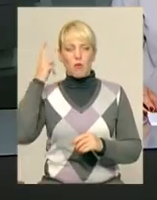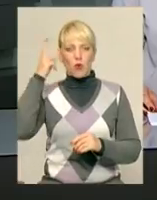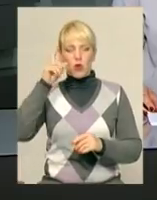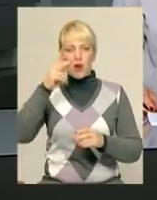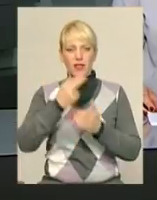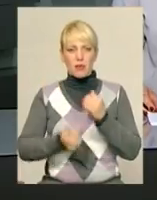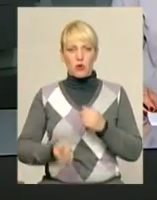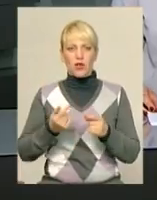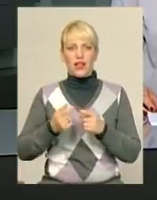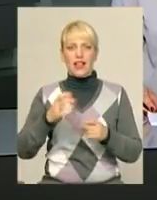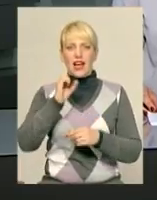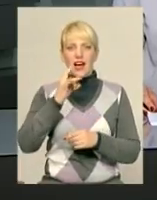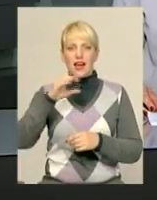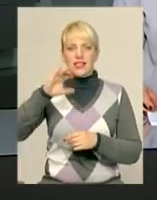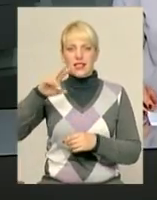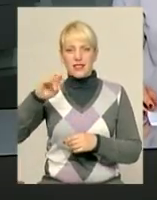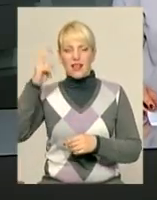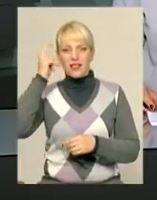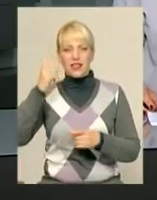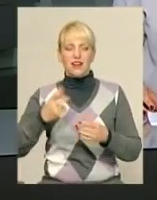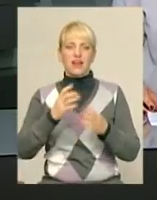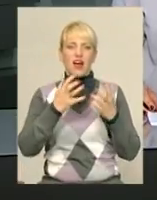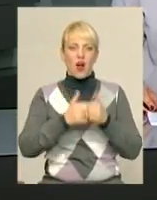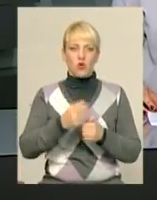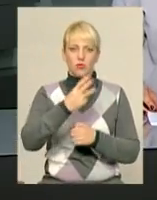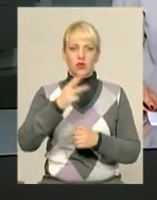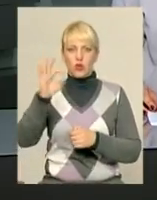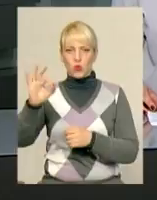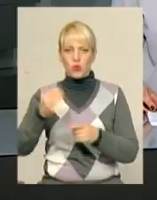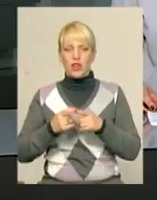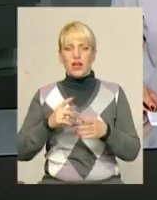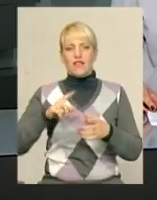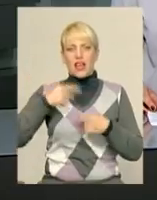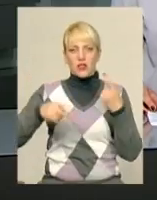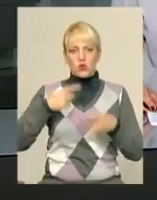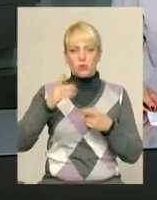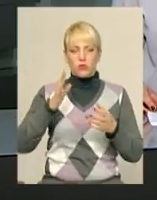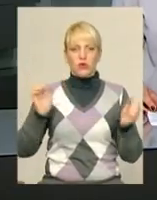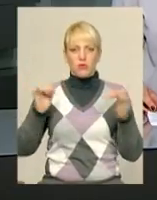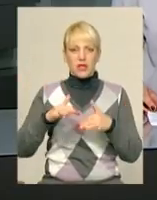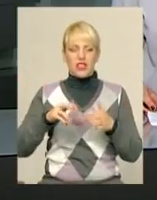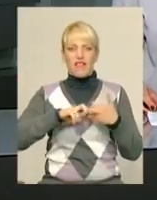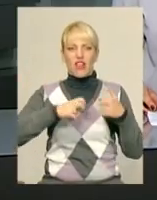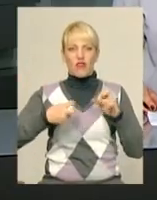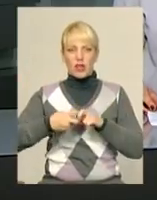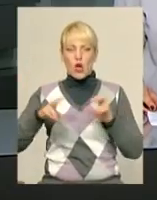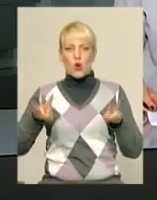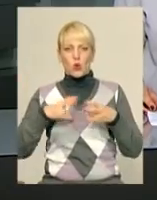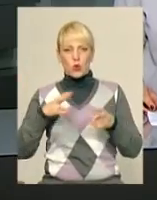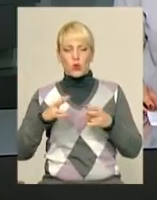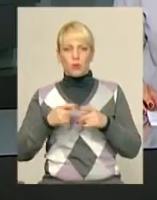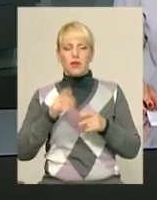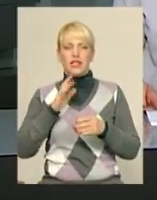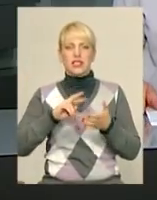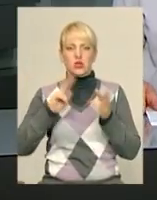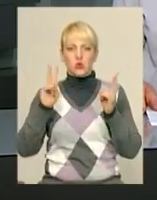програли команді «Арсенал Київщина» з рахунком 3-0. У наступному матчі «Поділля» зіграє з Івано-Франківським клубом «Тепловик». Зустріч